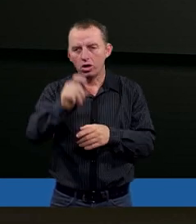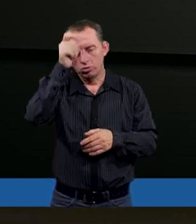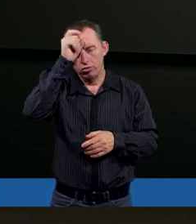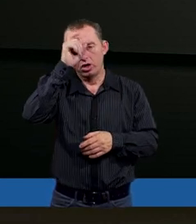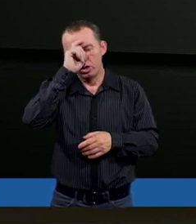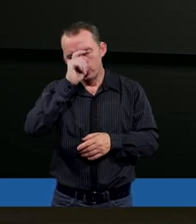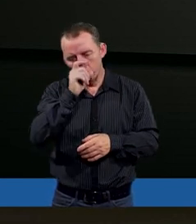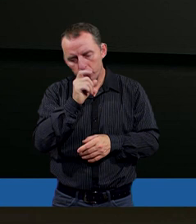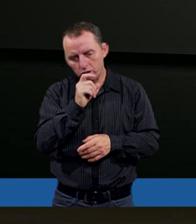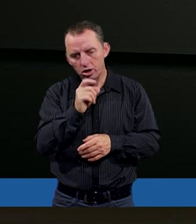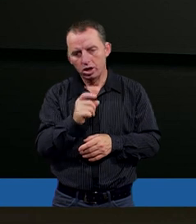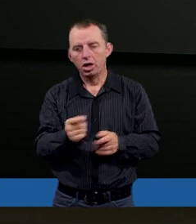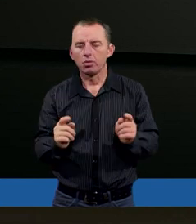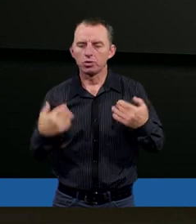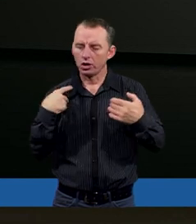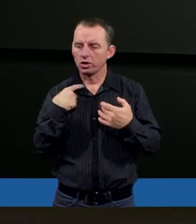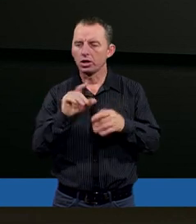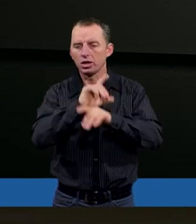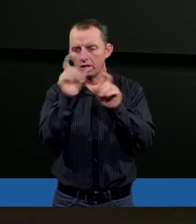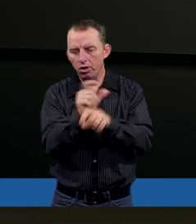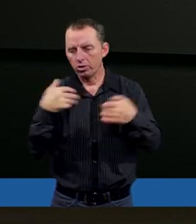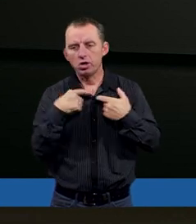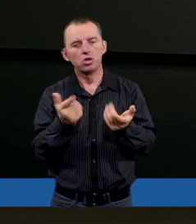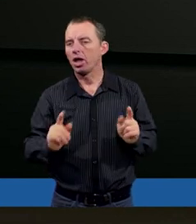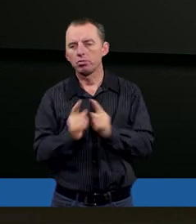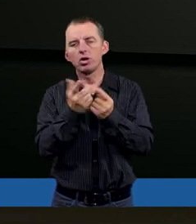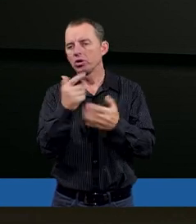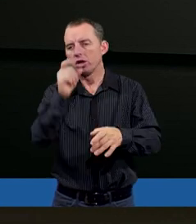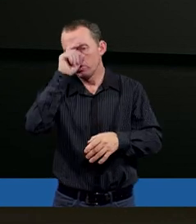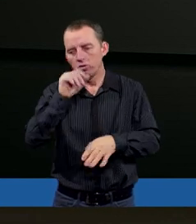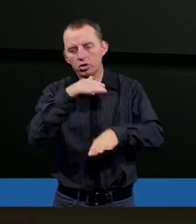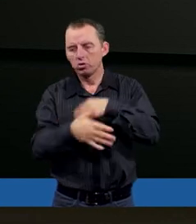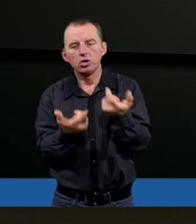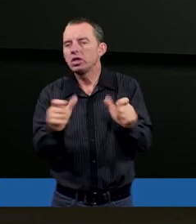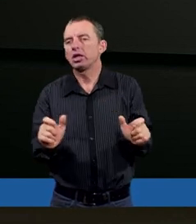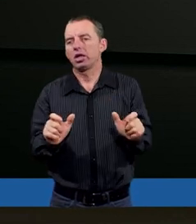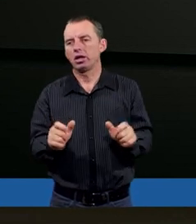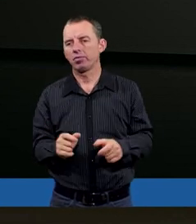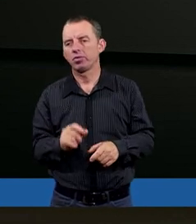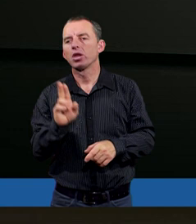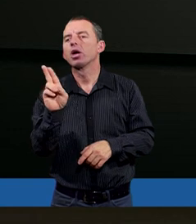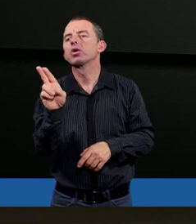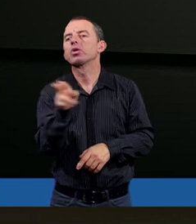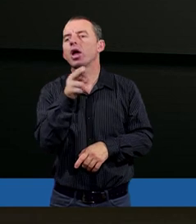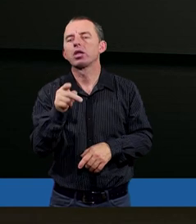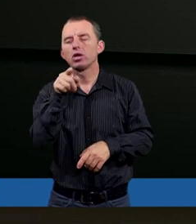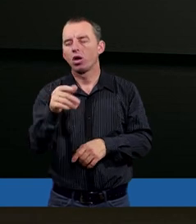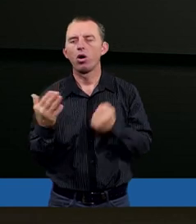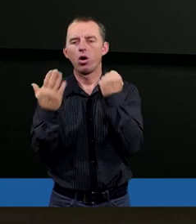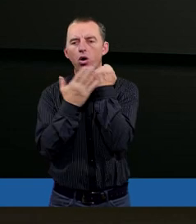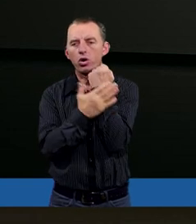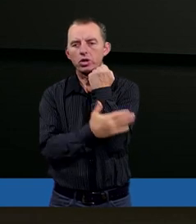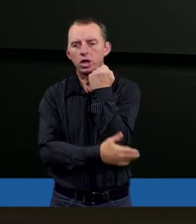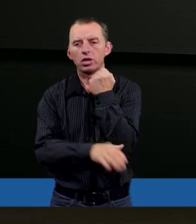zły potrafi przeżyć całe życie i nikt go nie spotka w tym życiu, nie spotka go nic. To kiedy go ostatecznie spotka?